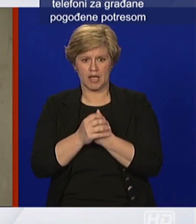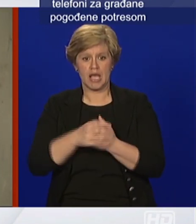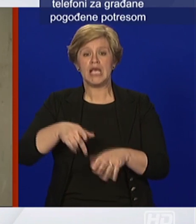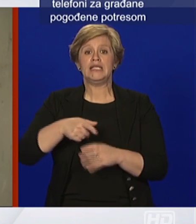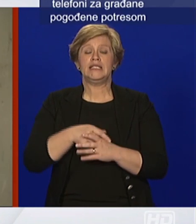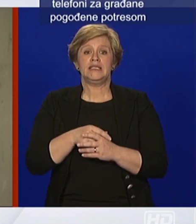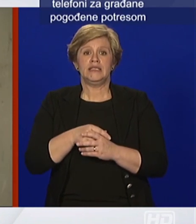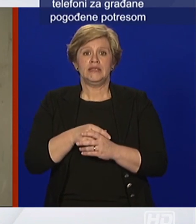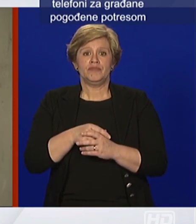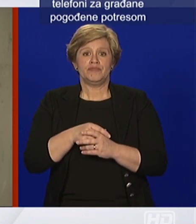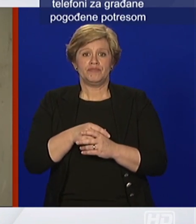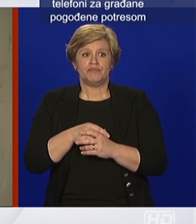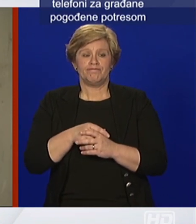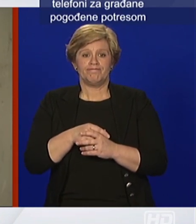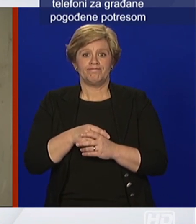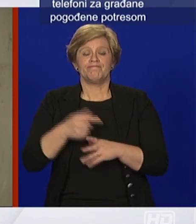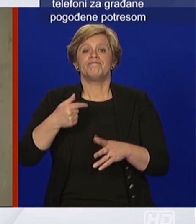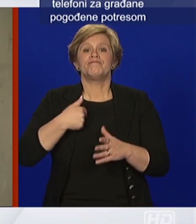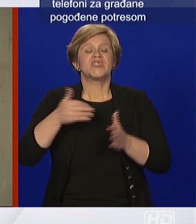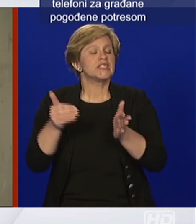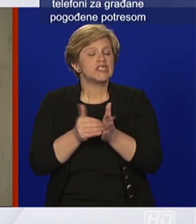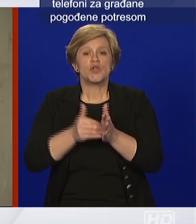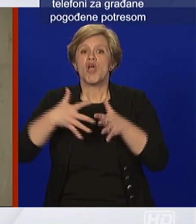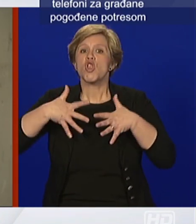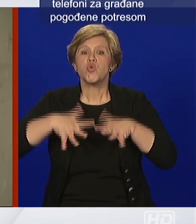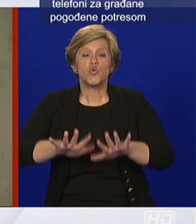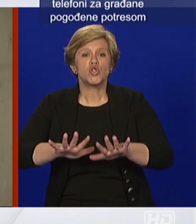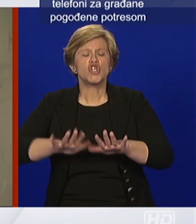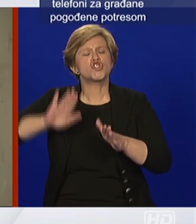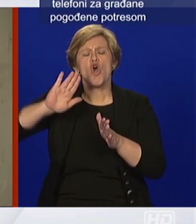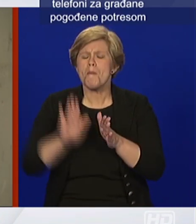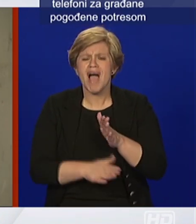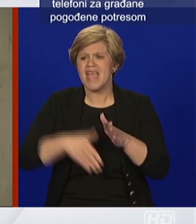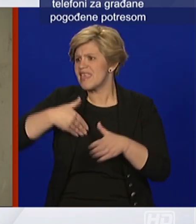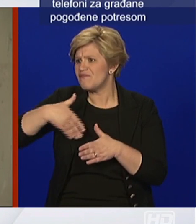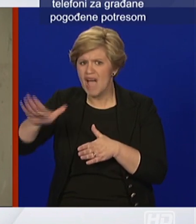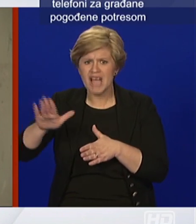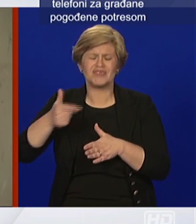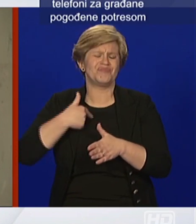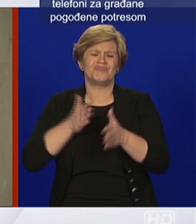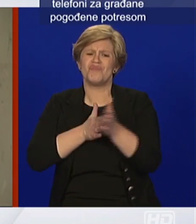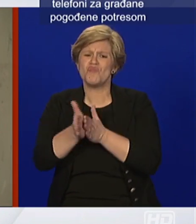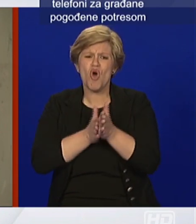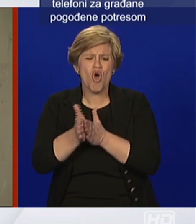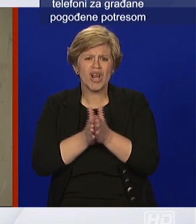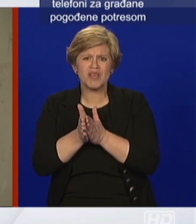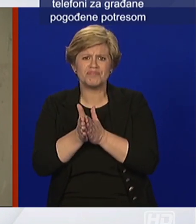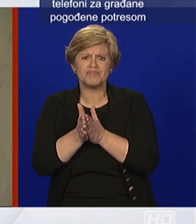tome da ljudi što manje izlaze. U tom kontekstu molim pogotovo veća